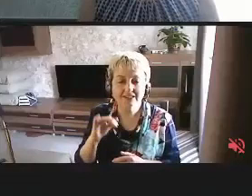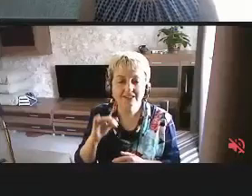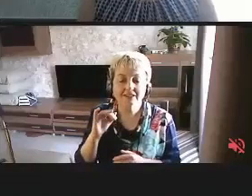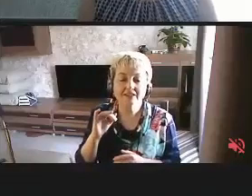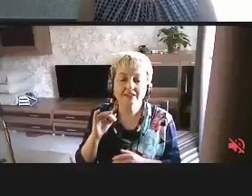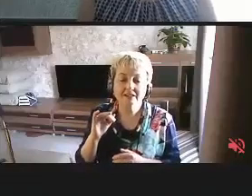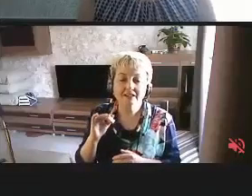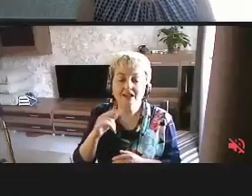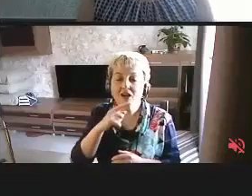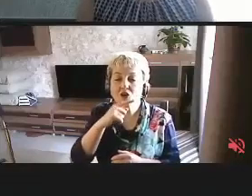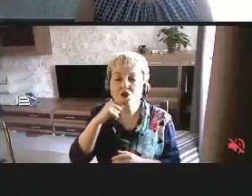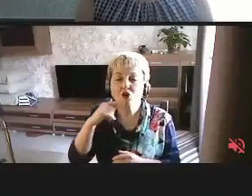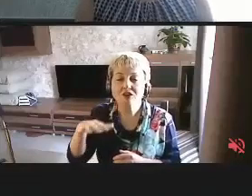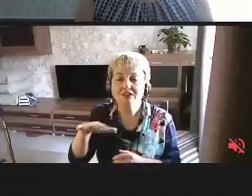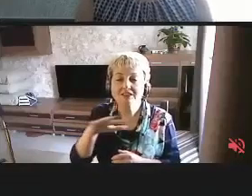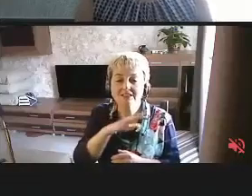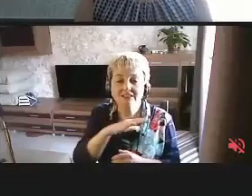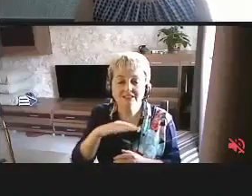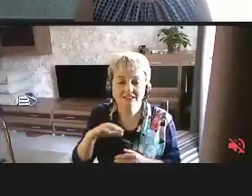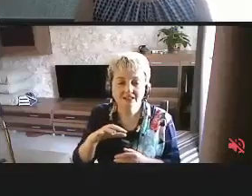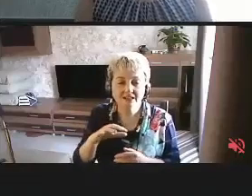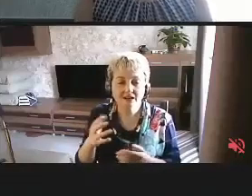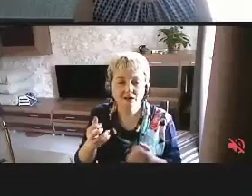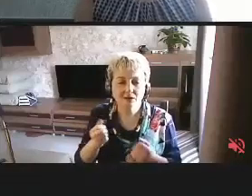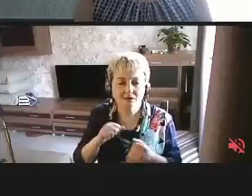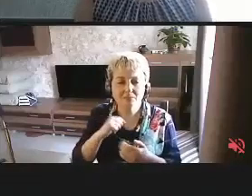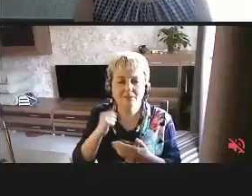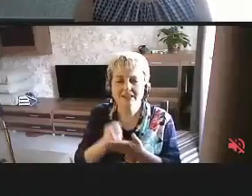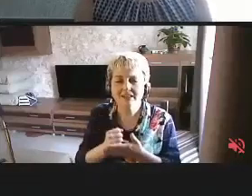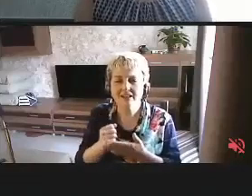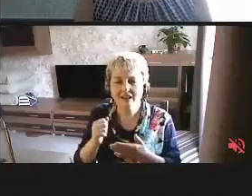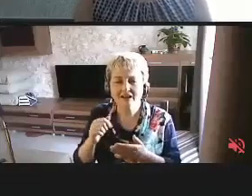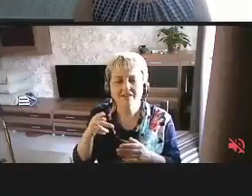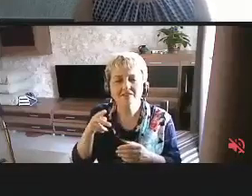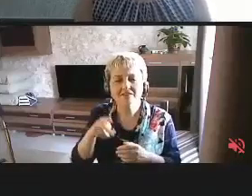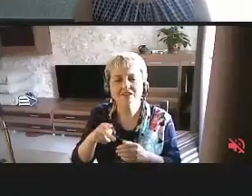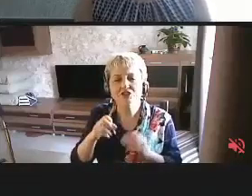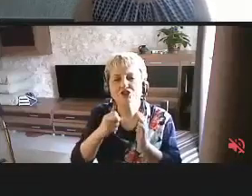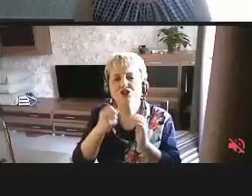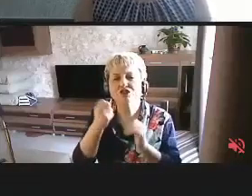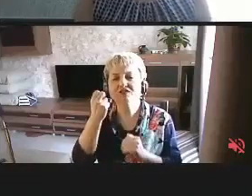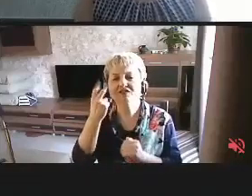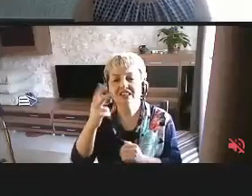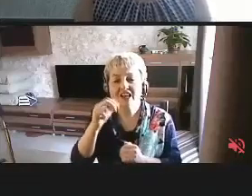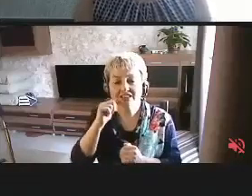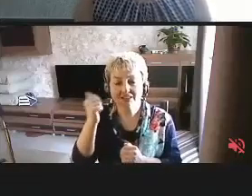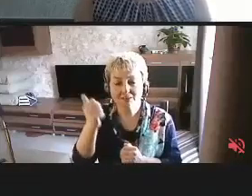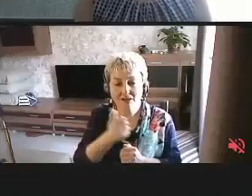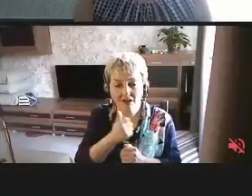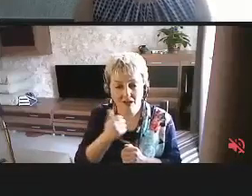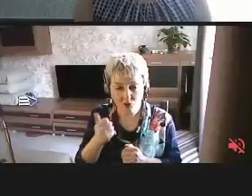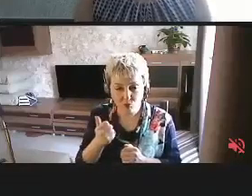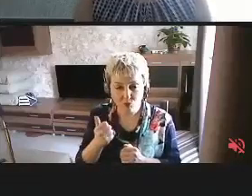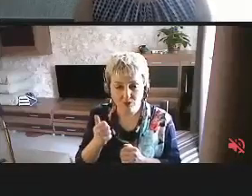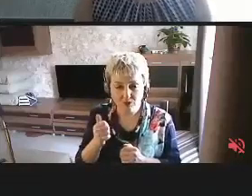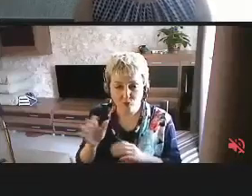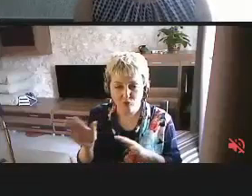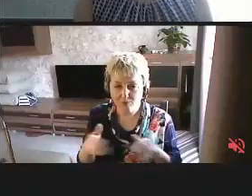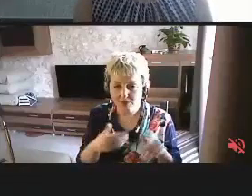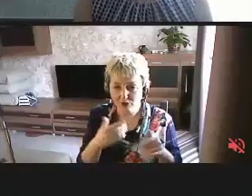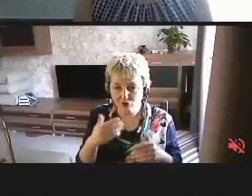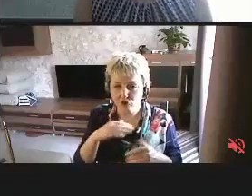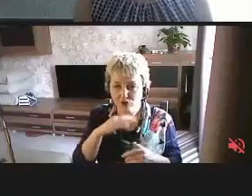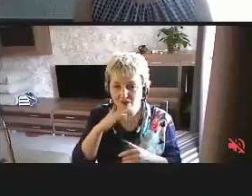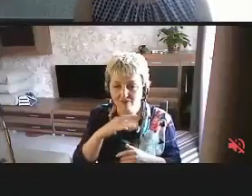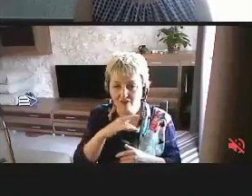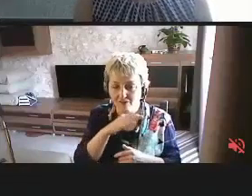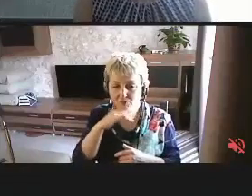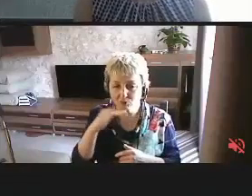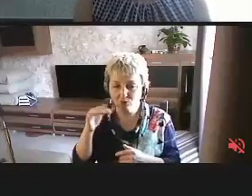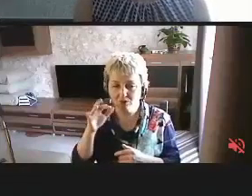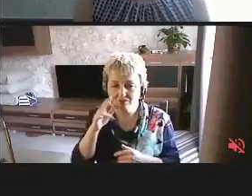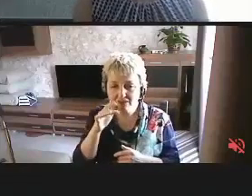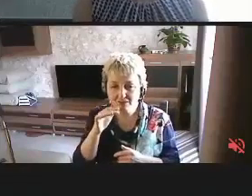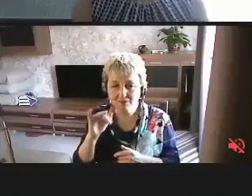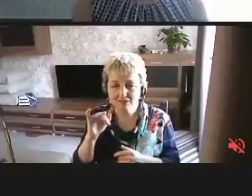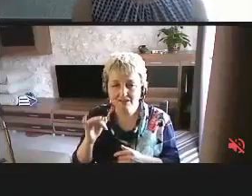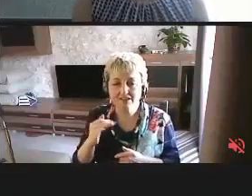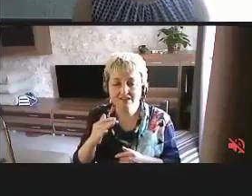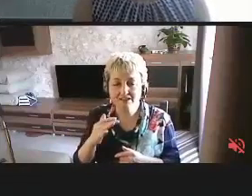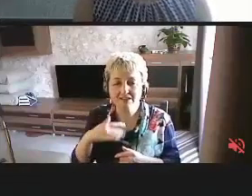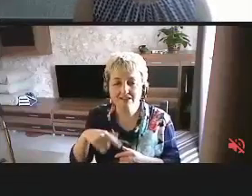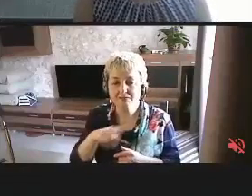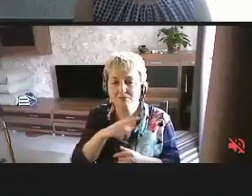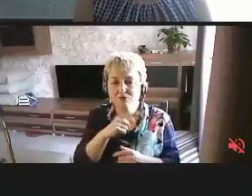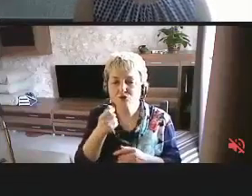Россия ратифицировала Конвенцию в 2012 году. То есть прошло уже довольно много времени. И мы